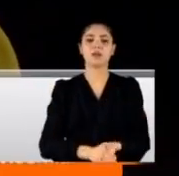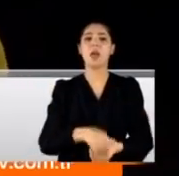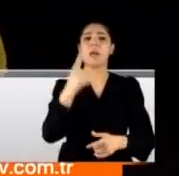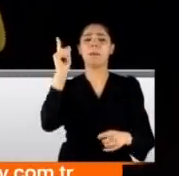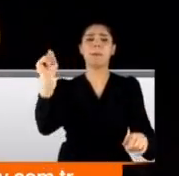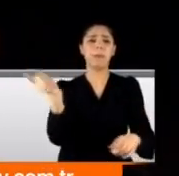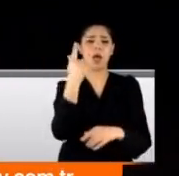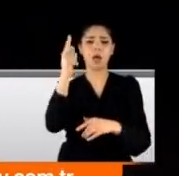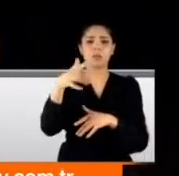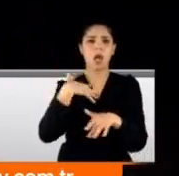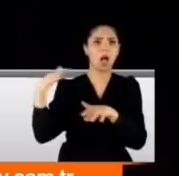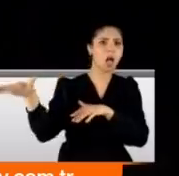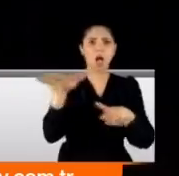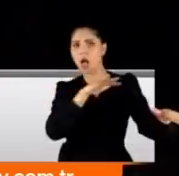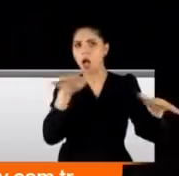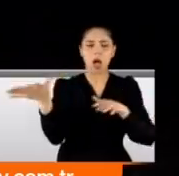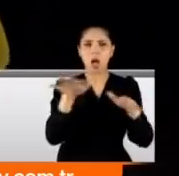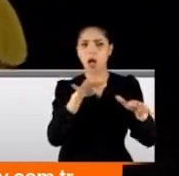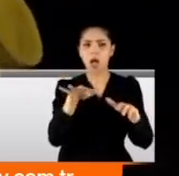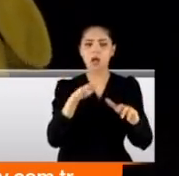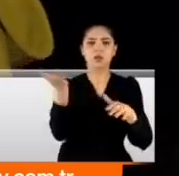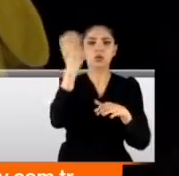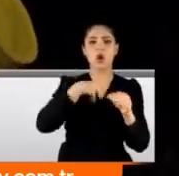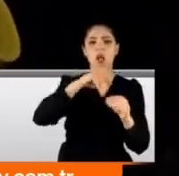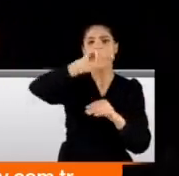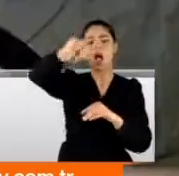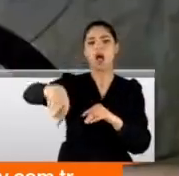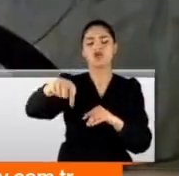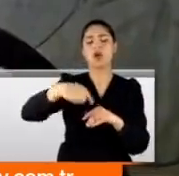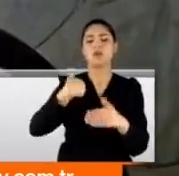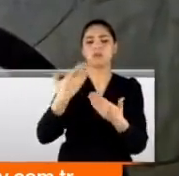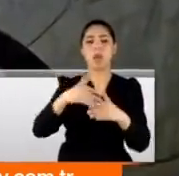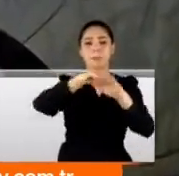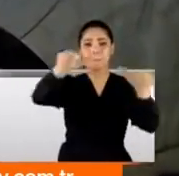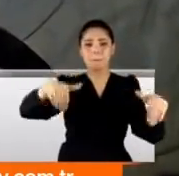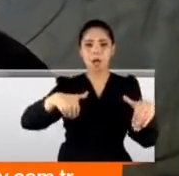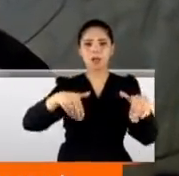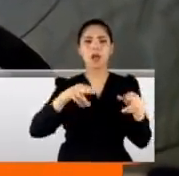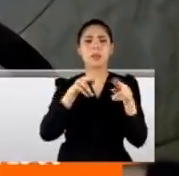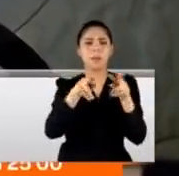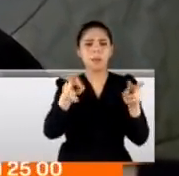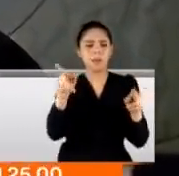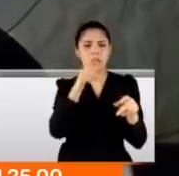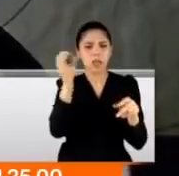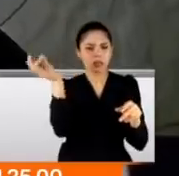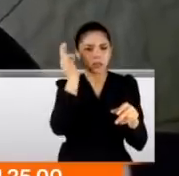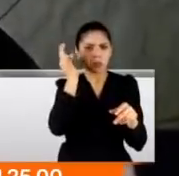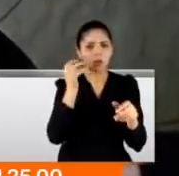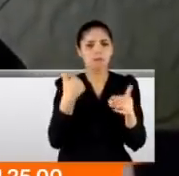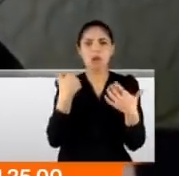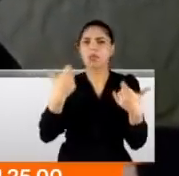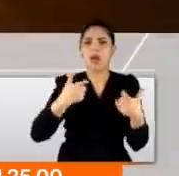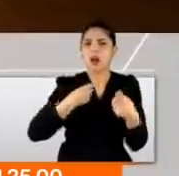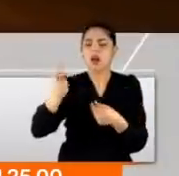anda bir ileri bir geri bir sağa bir sol derken sonra aşağıda bulduk kendimizi. Balkondaydım çatır çatır etti. Bu şey deyince nereye